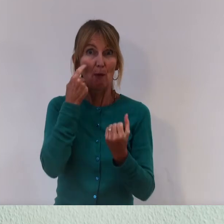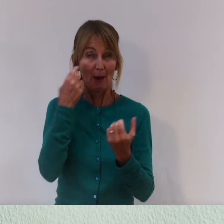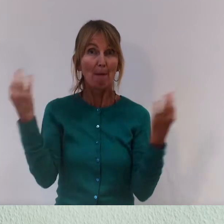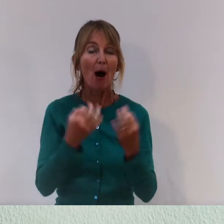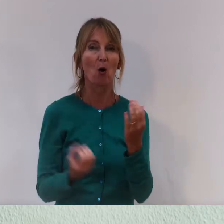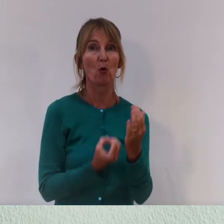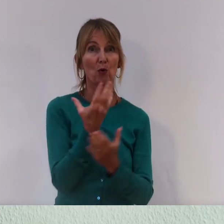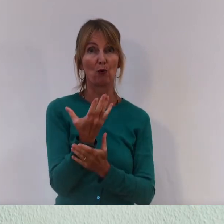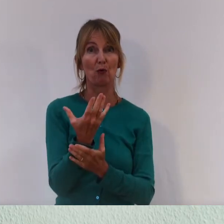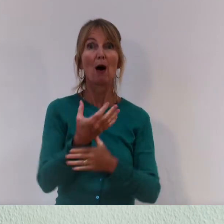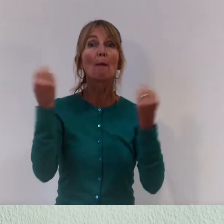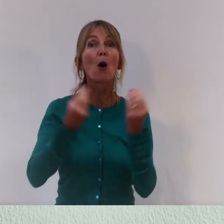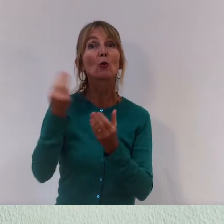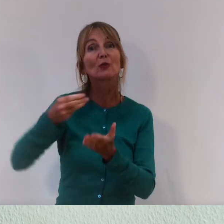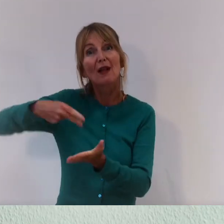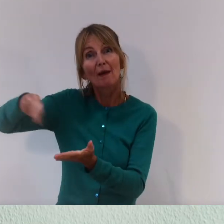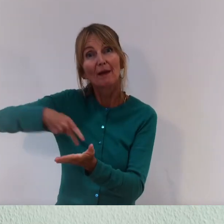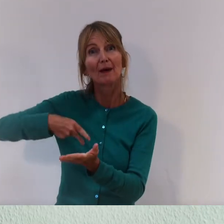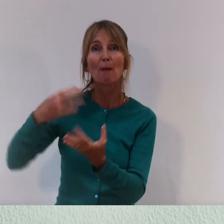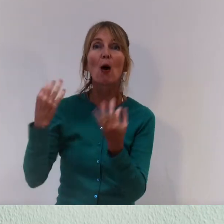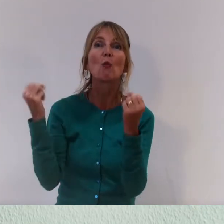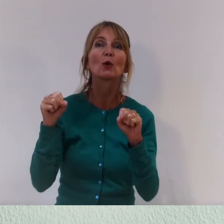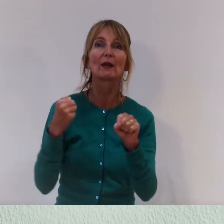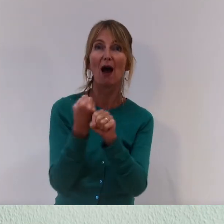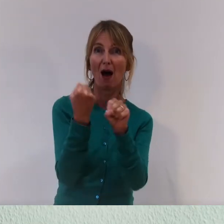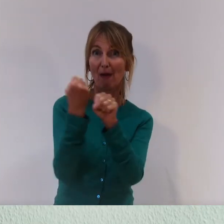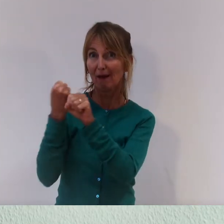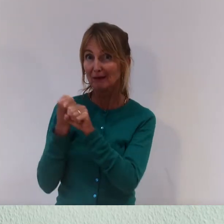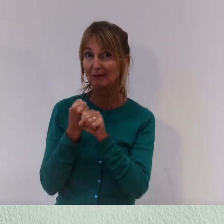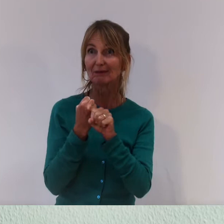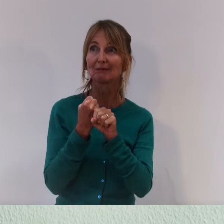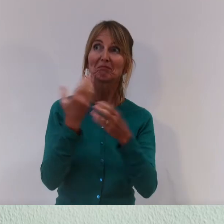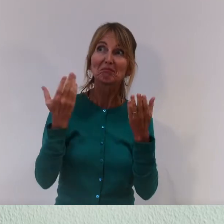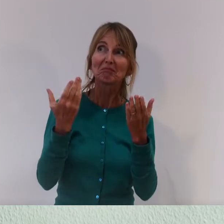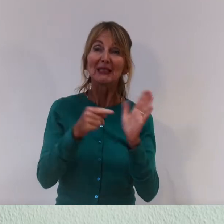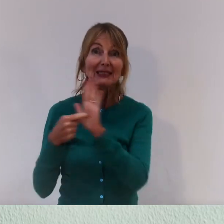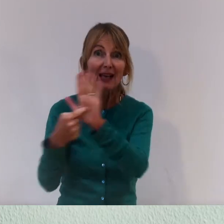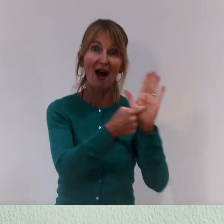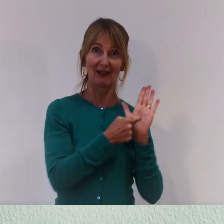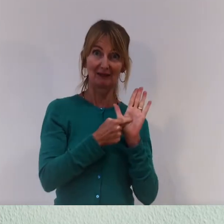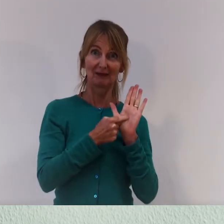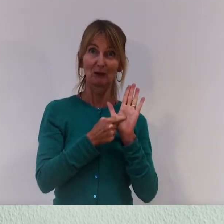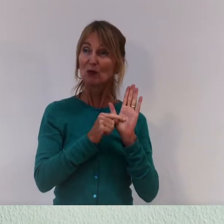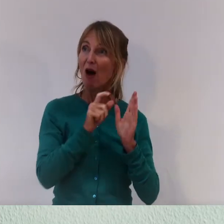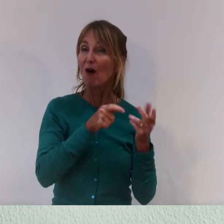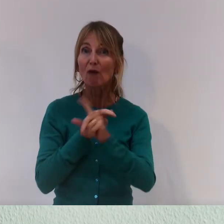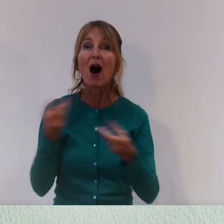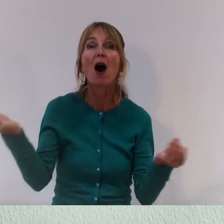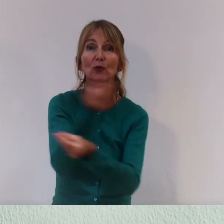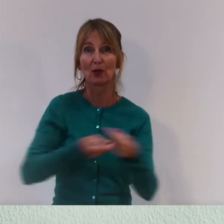und Künstlerinnen brauchen Möglichkeiten zu arbeiten, sich zu zeigen und sich auszutauschen.